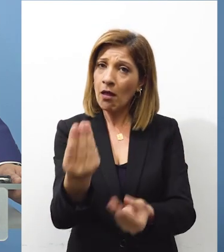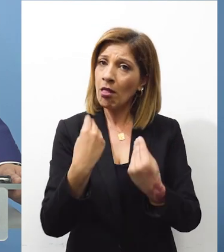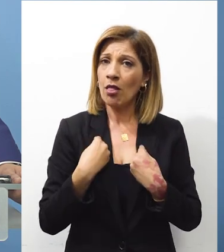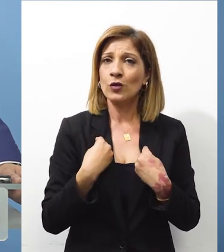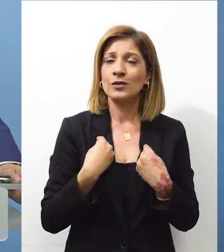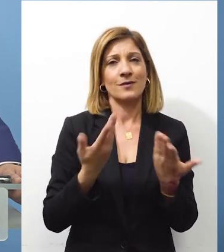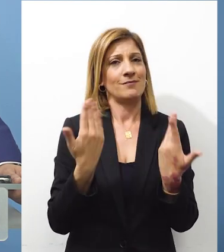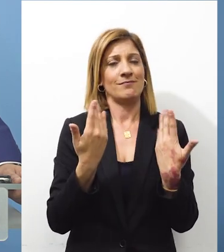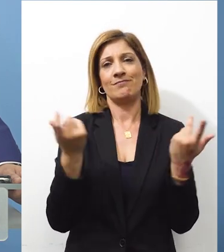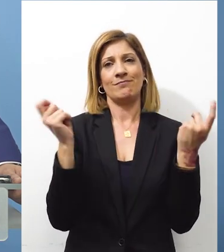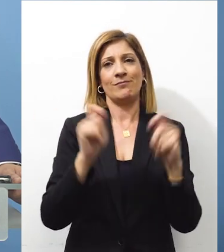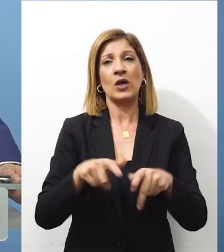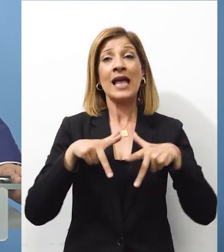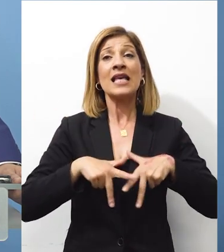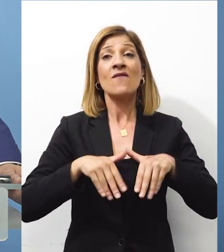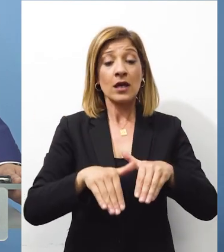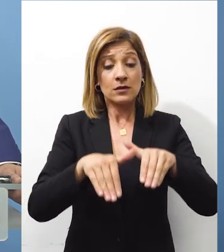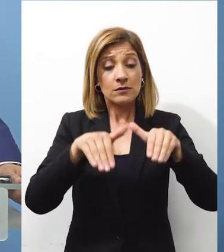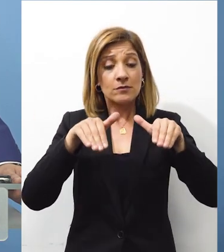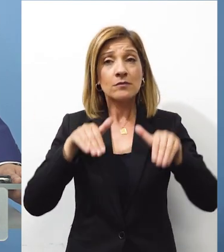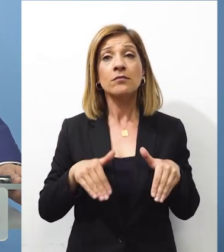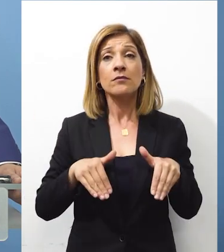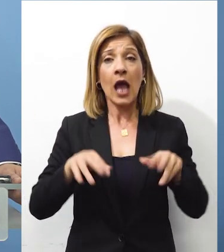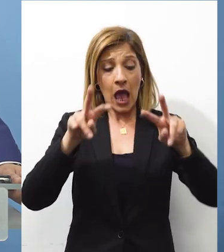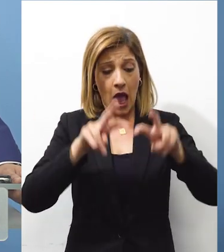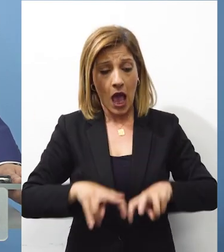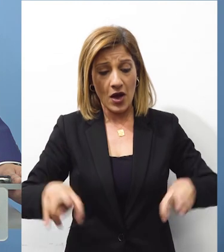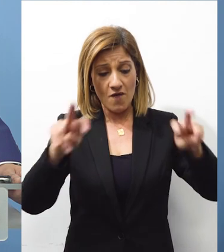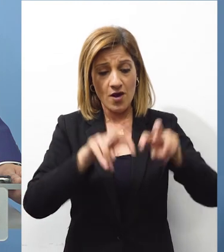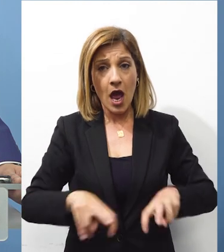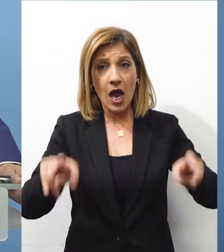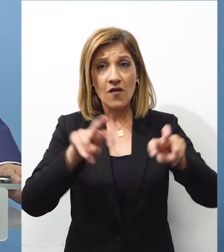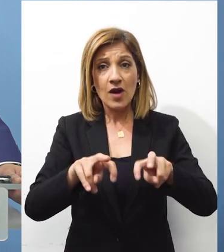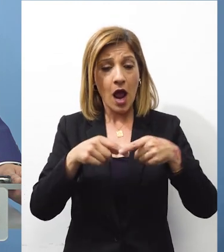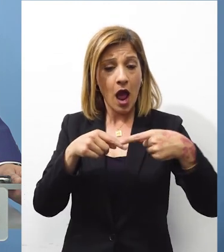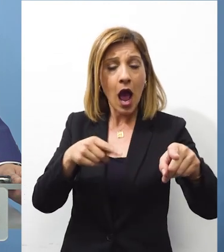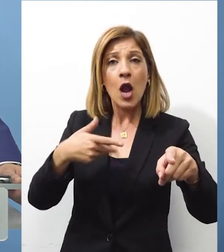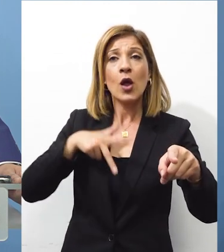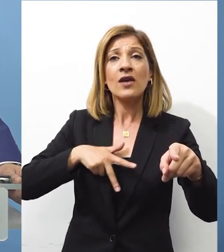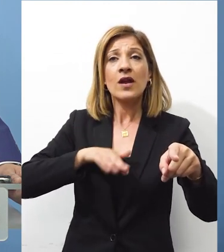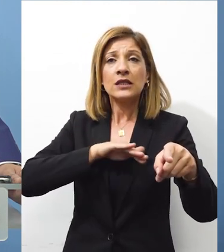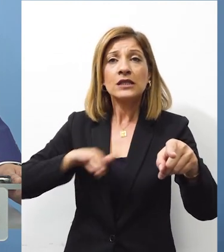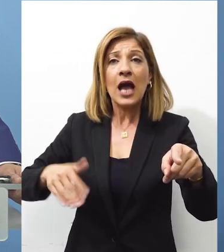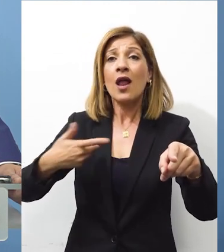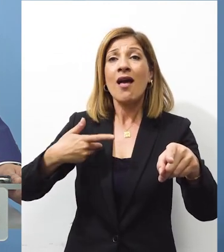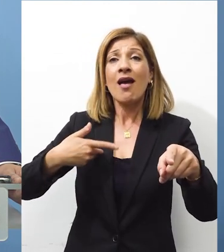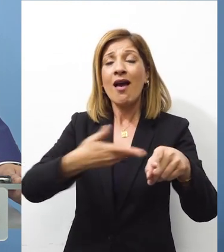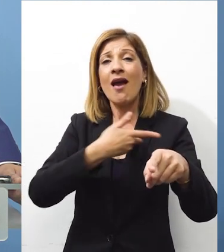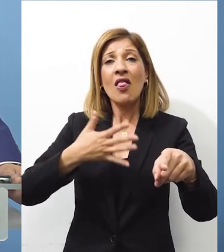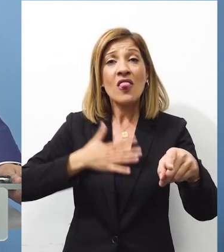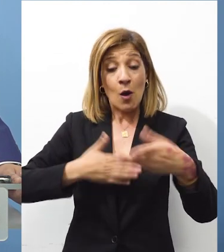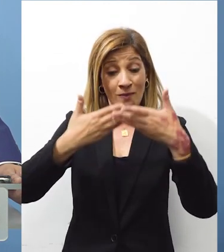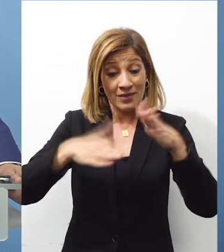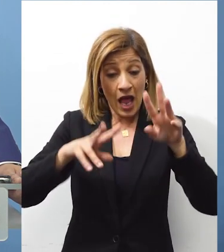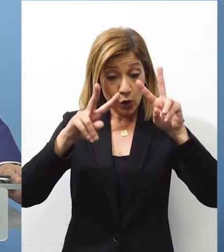αυτή η πρόθεση να εμπλακούμε σε οποιαδήποτε έρευνα η οποία βρίσκεται να εξελίξει Εμείς αυτό που επαναλαμβάνω επιθυμούμε να αναλοκληρωθούν οι